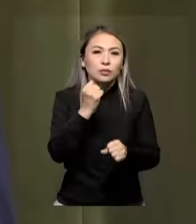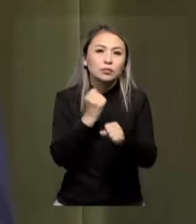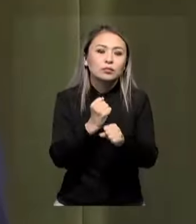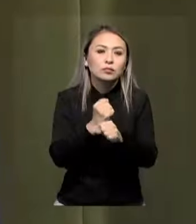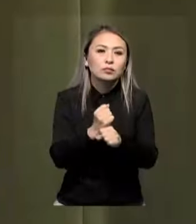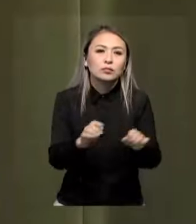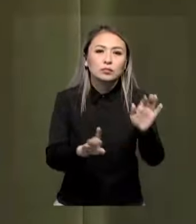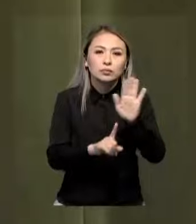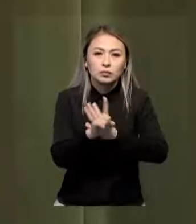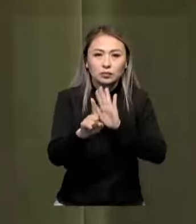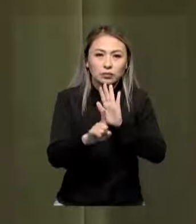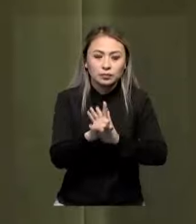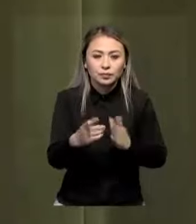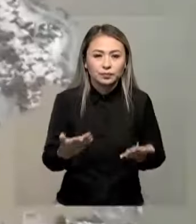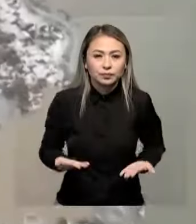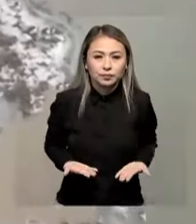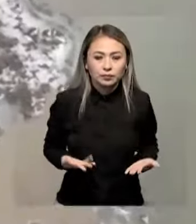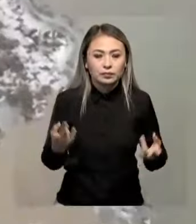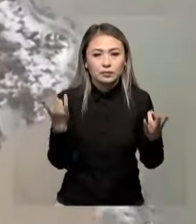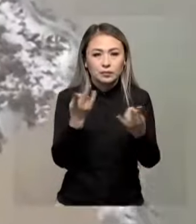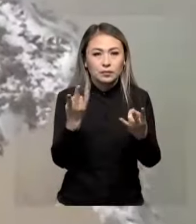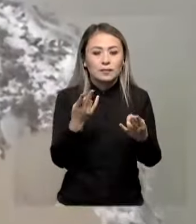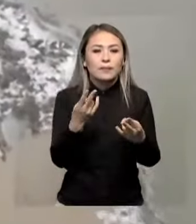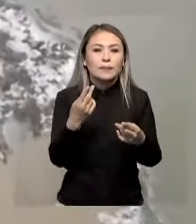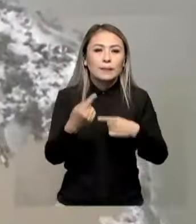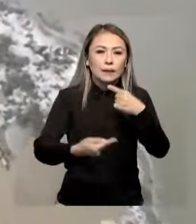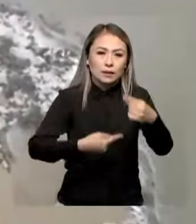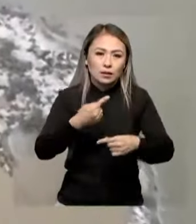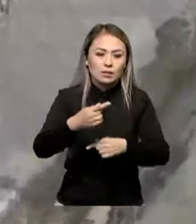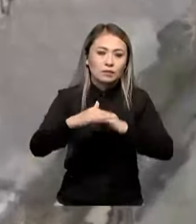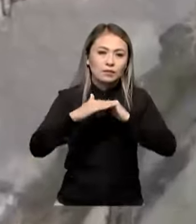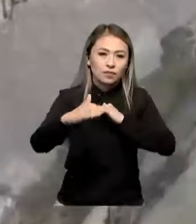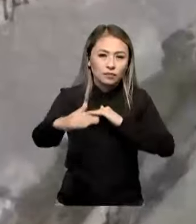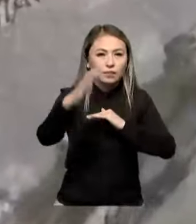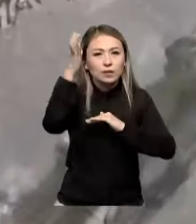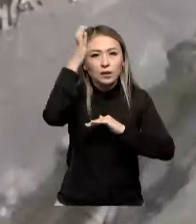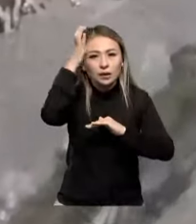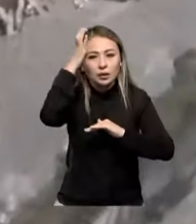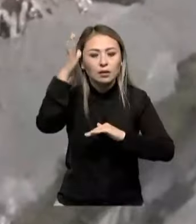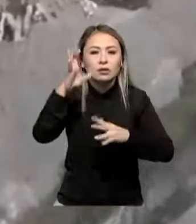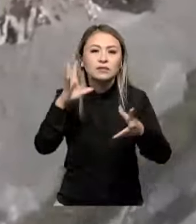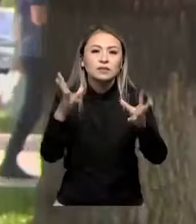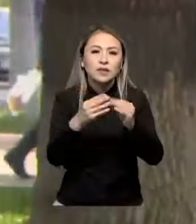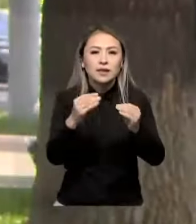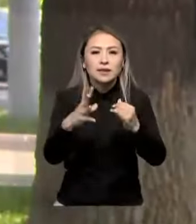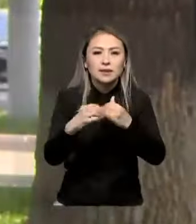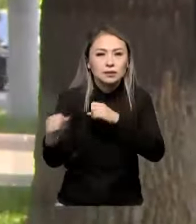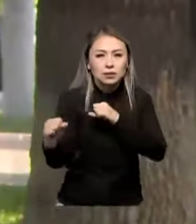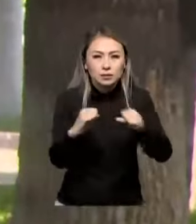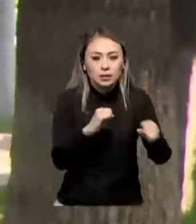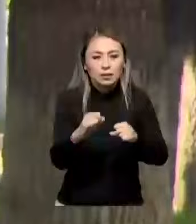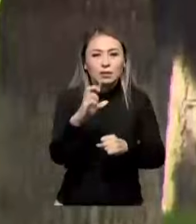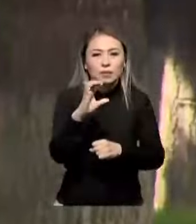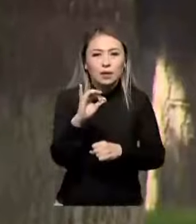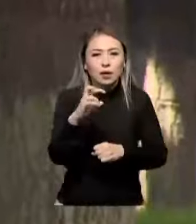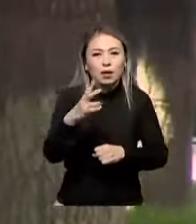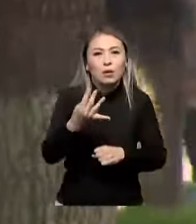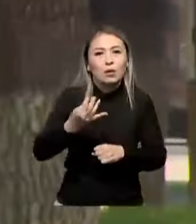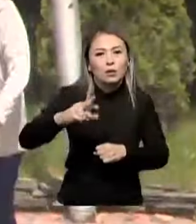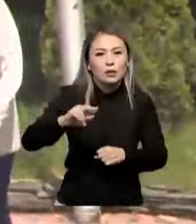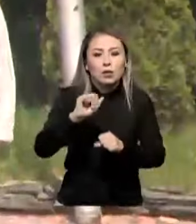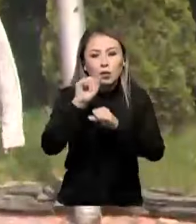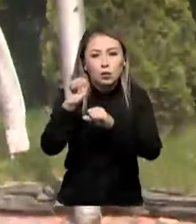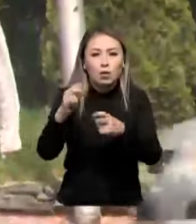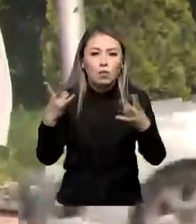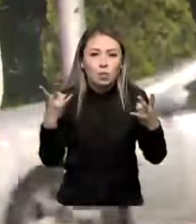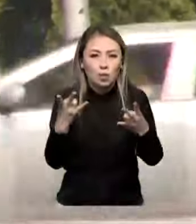сын қатерлерге төркішпен төтіп берудегі рет. Осы ретте, отанды қылым, табиғи және техногендік сейсмикалық, биологиялық қатерлерден қорған болуы